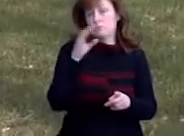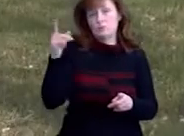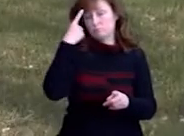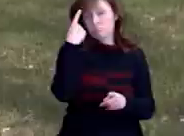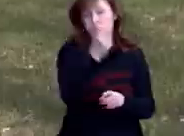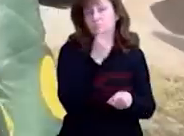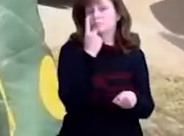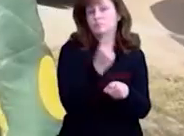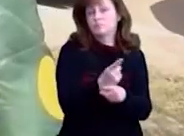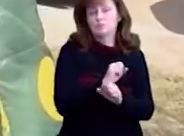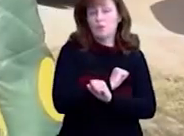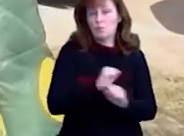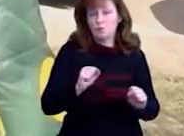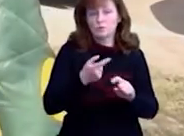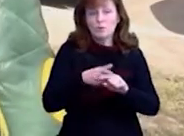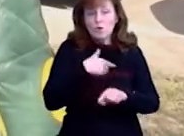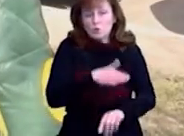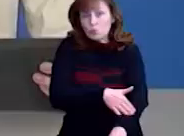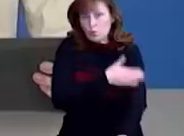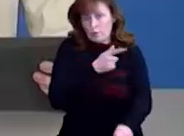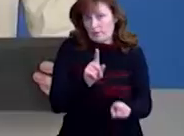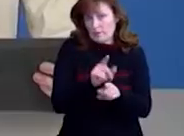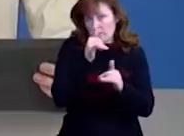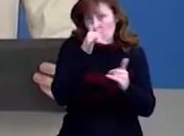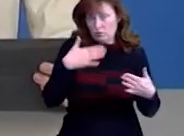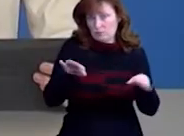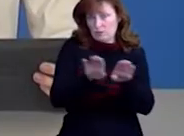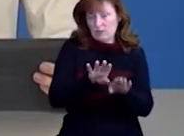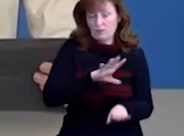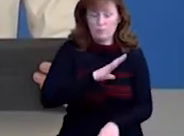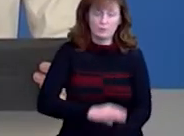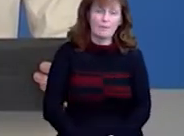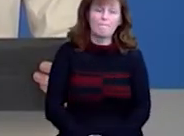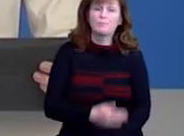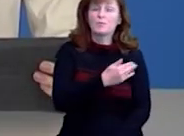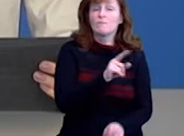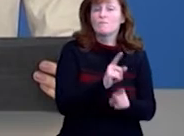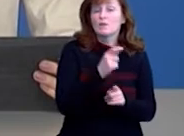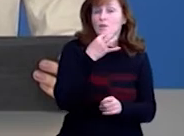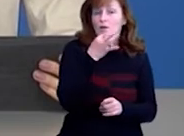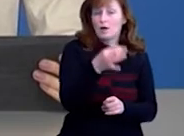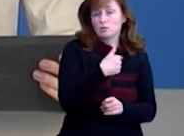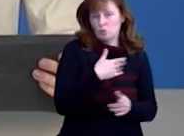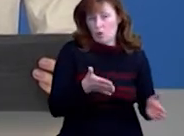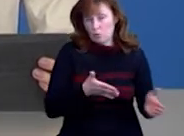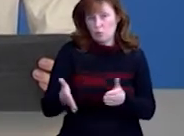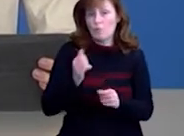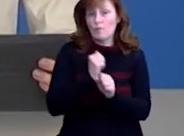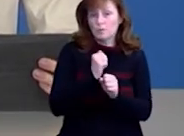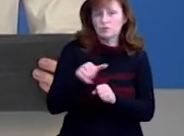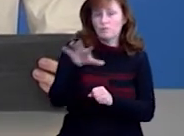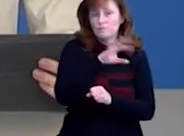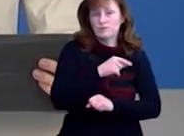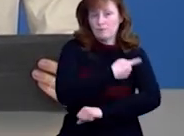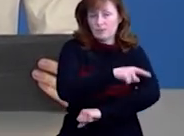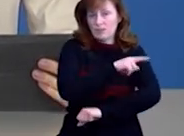можна. Ми просто довго так не протримаємося. Як каже Марина Паянок, вона готова працювати з дотриманням усіх